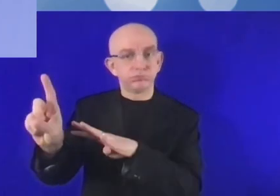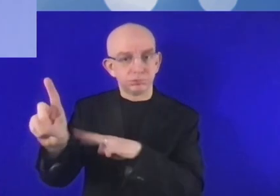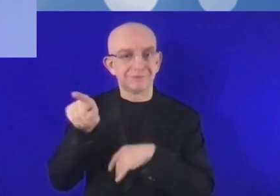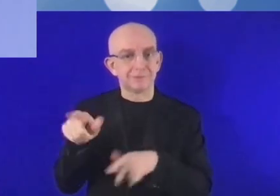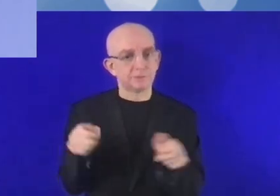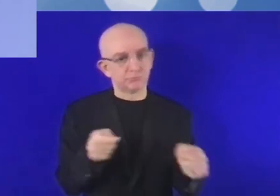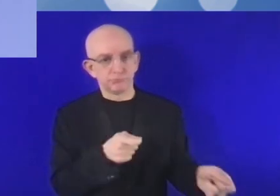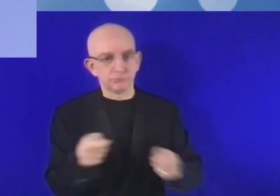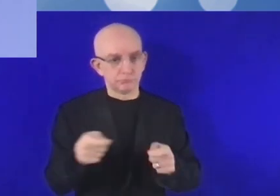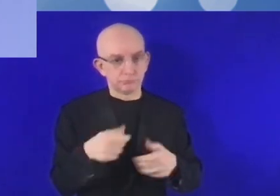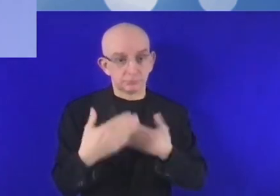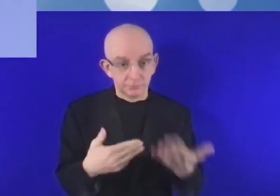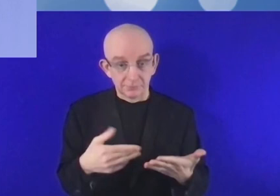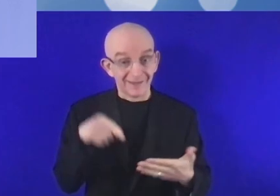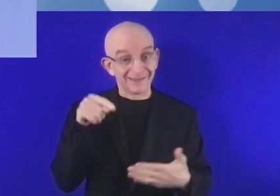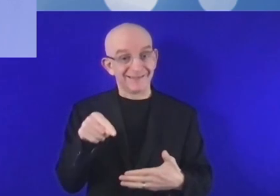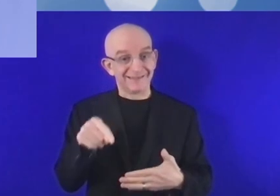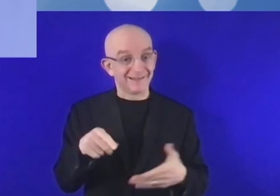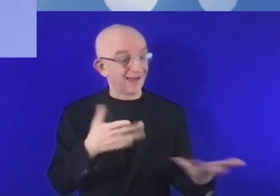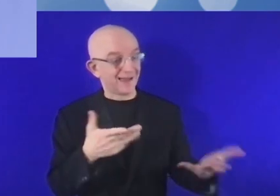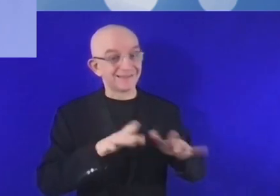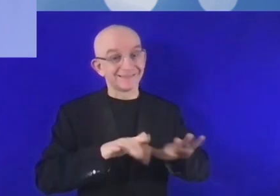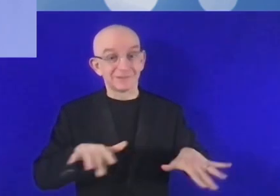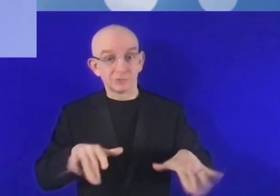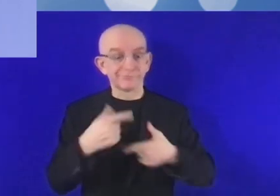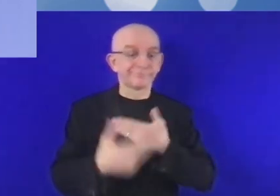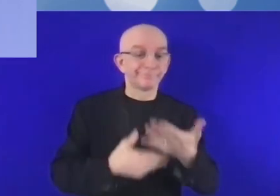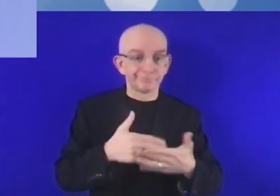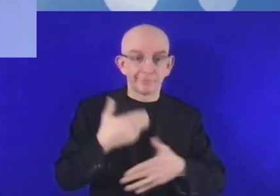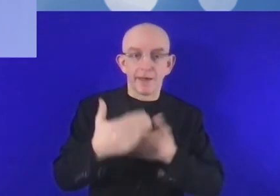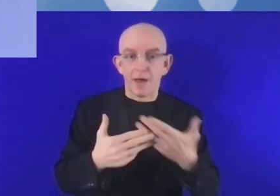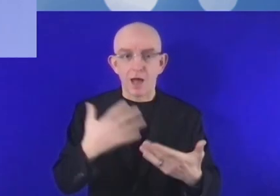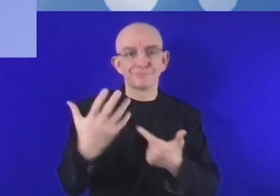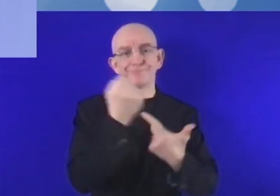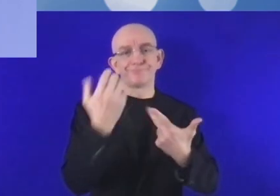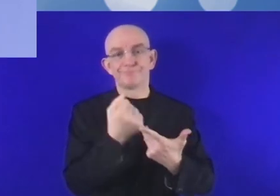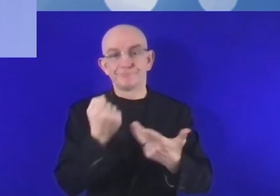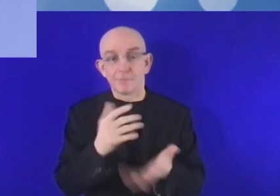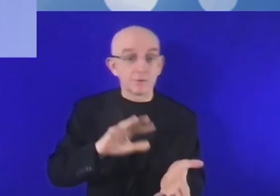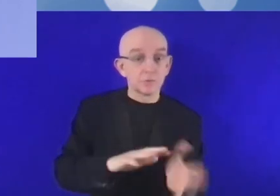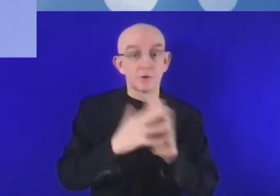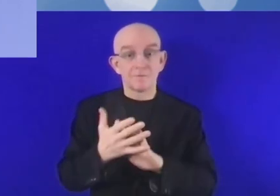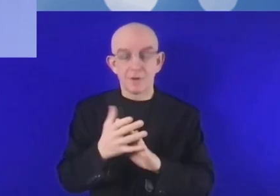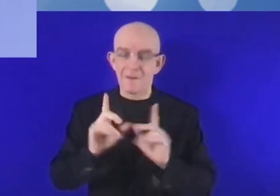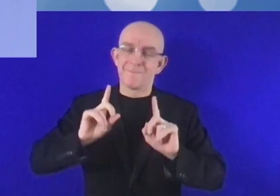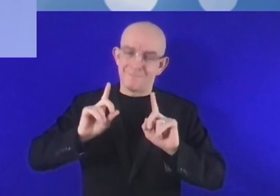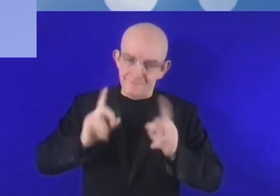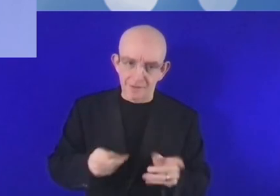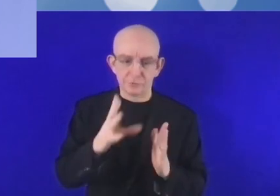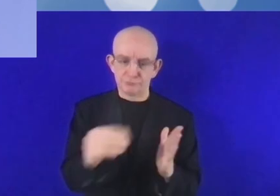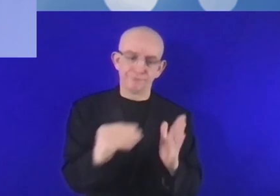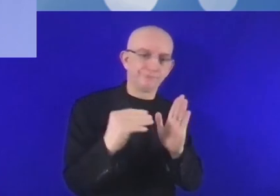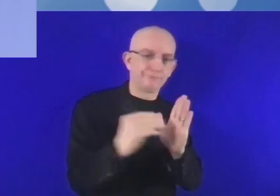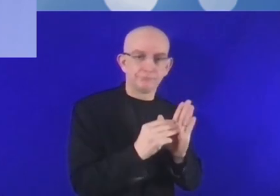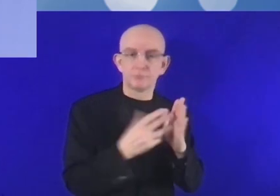leadership. Il faut utiliser le potentiel que représente la transformation numérique, mais les chefs